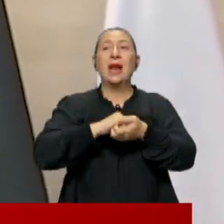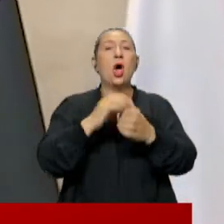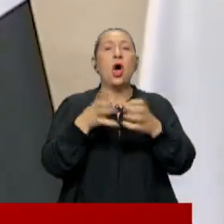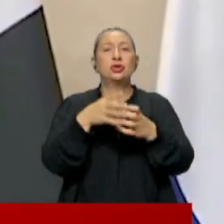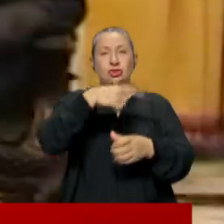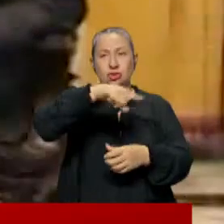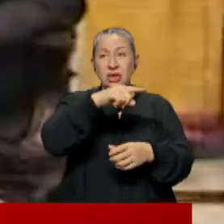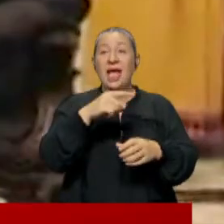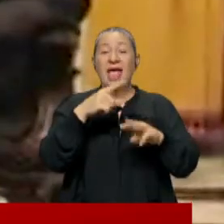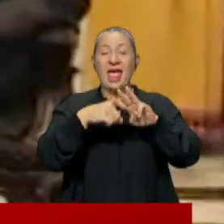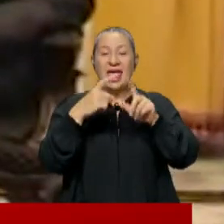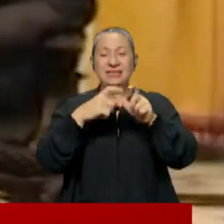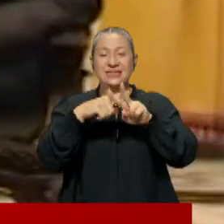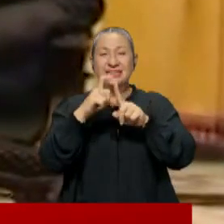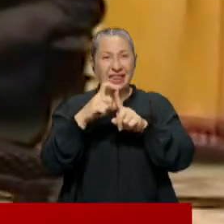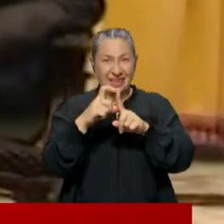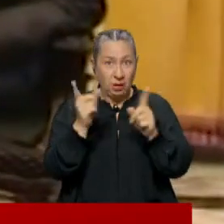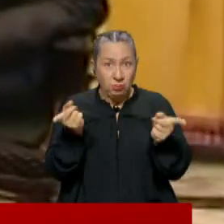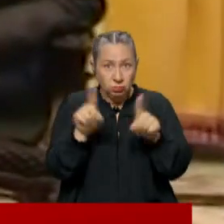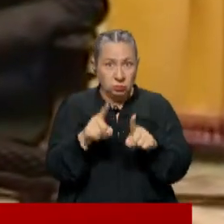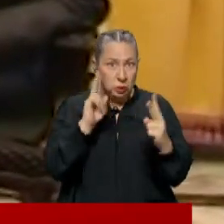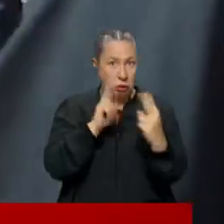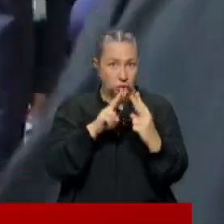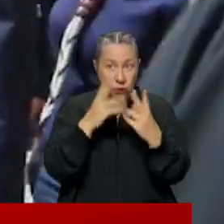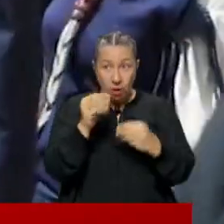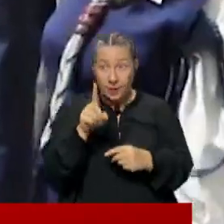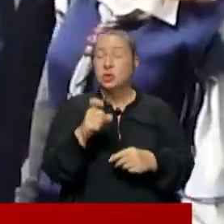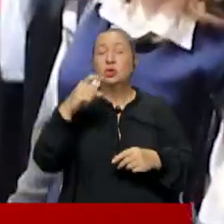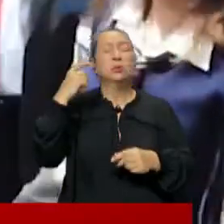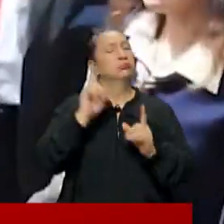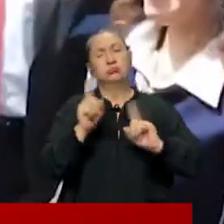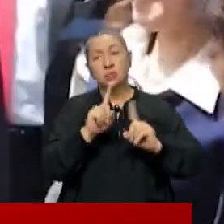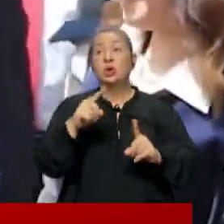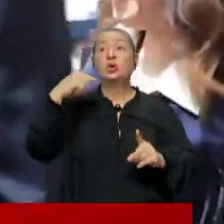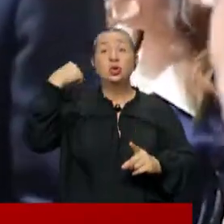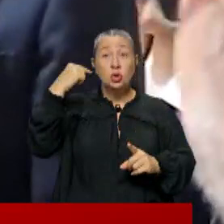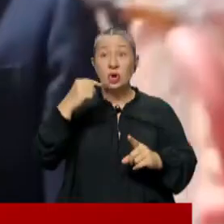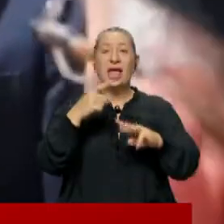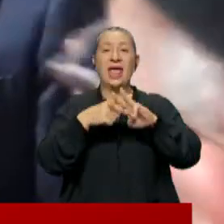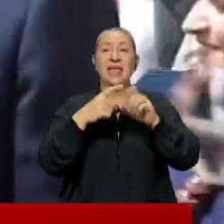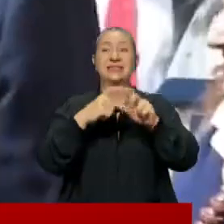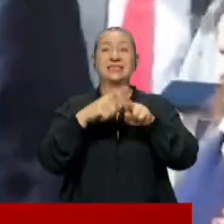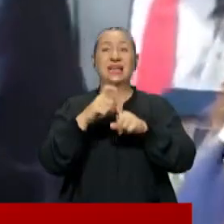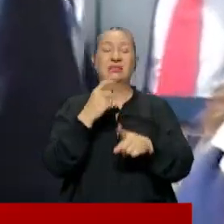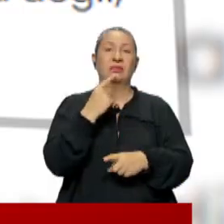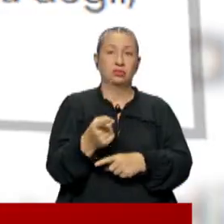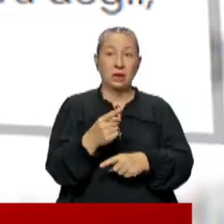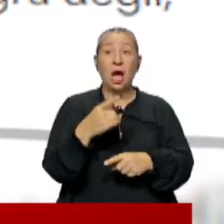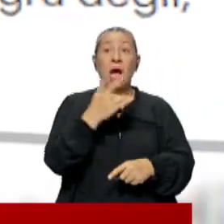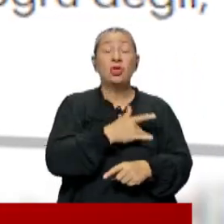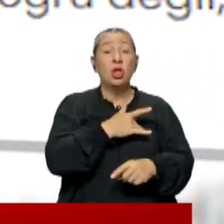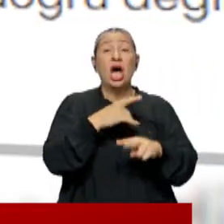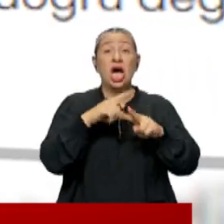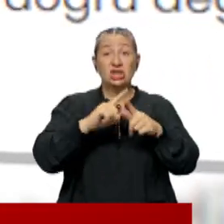zirvesinde Esad'la bir görüşme olabileceği iddiasını yalanlarken Suriye Devlet Başkanı için Esad ifadesini kullanmıştı. Anadolu